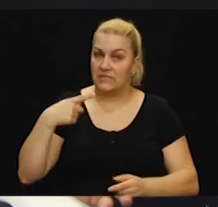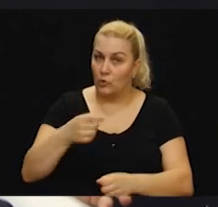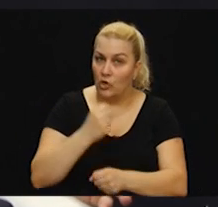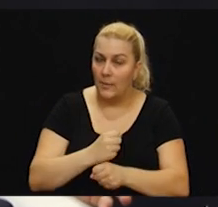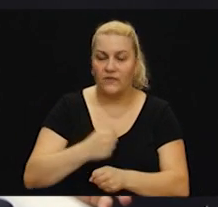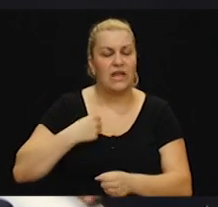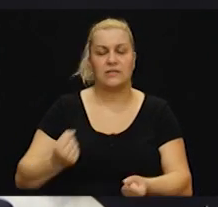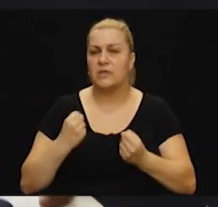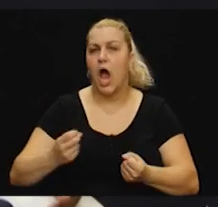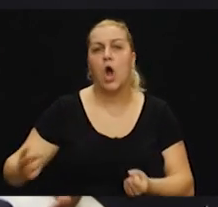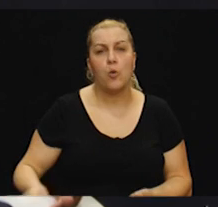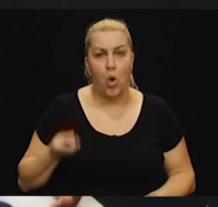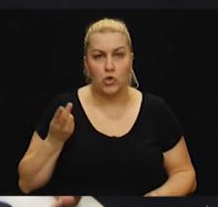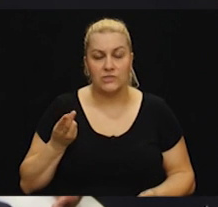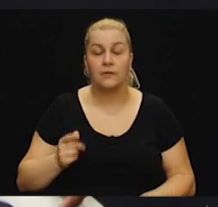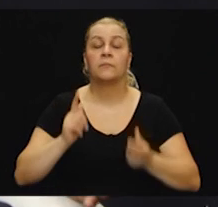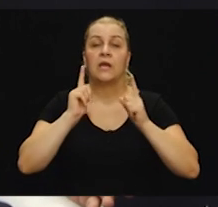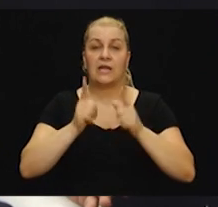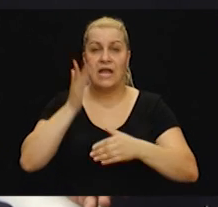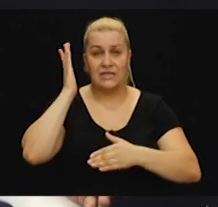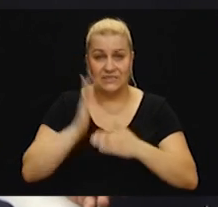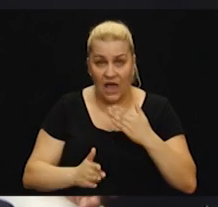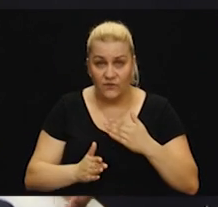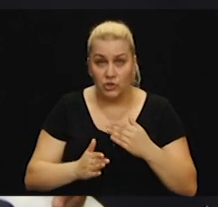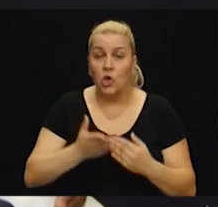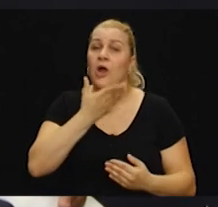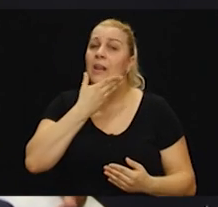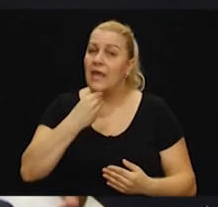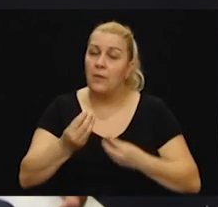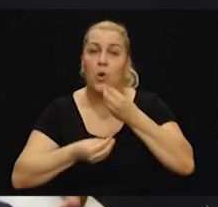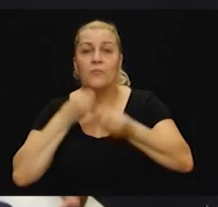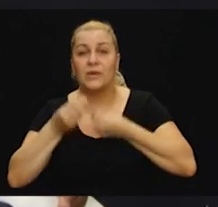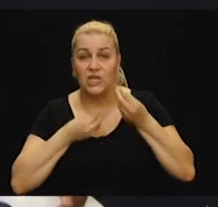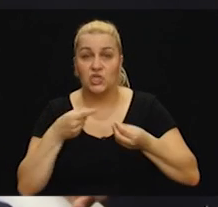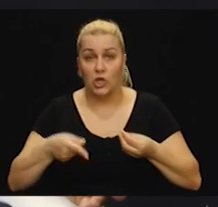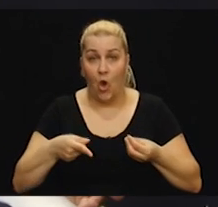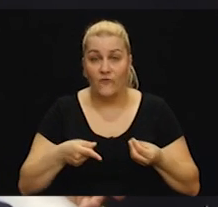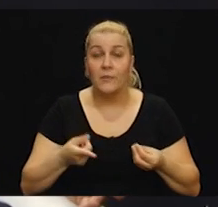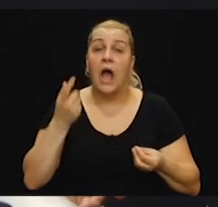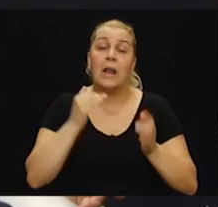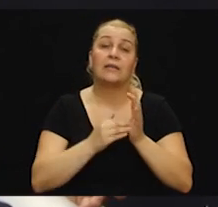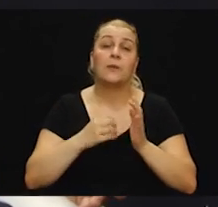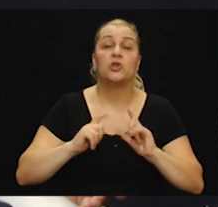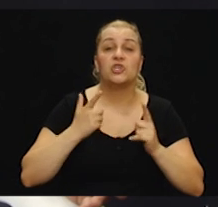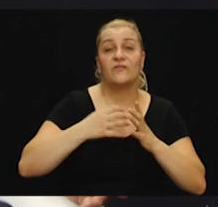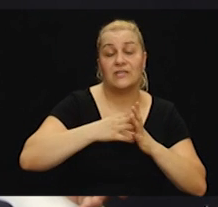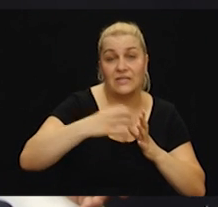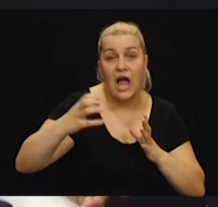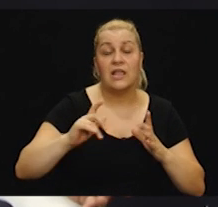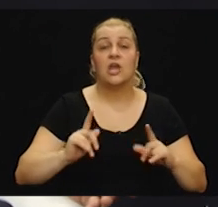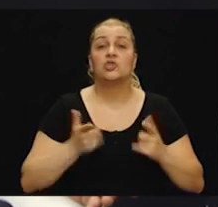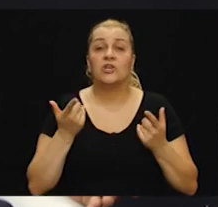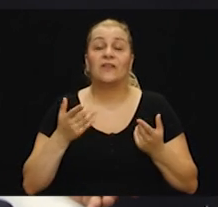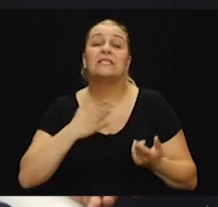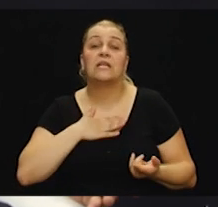izuzetno ponosan na to. Rat je završio, lipo se Siti tovi priča i o njima čak ulat malo, ali treba živiti dalje, treba živiti za svoju dicu,